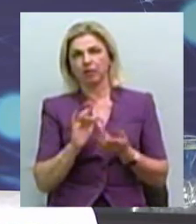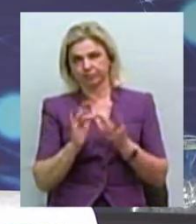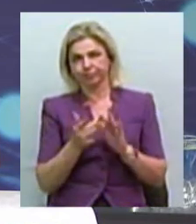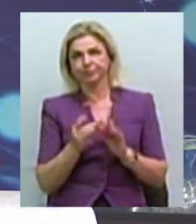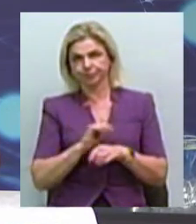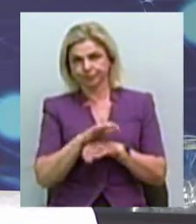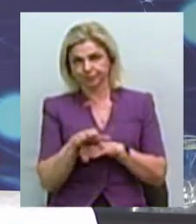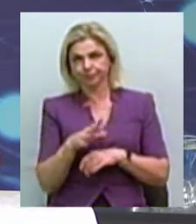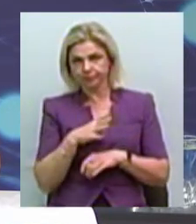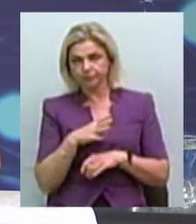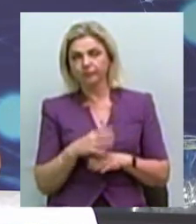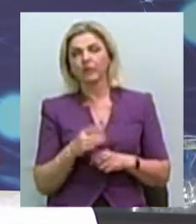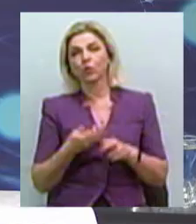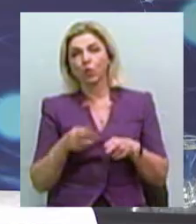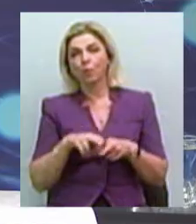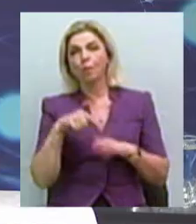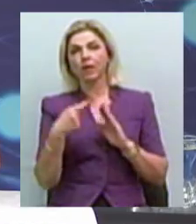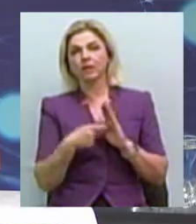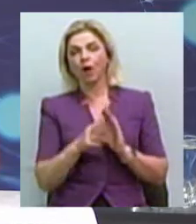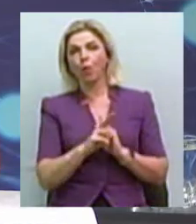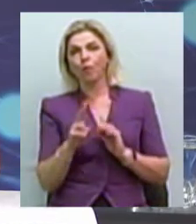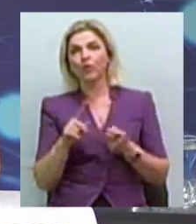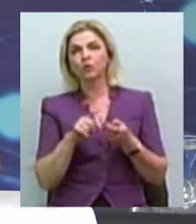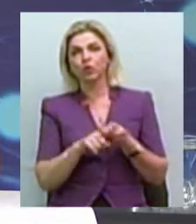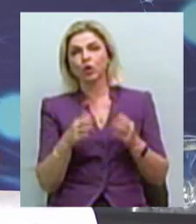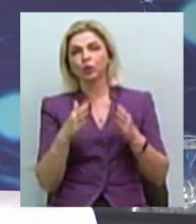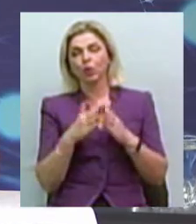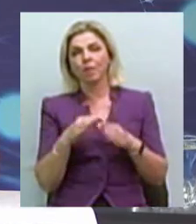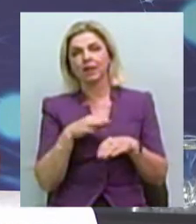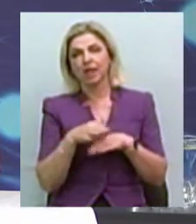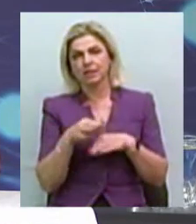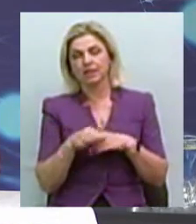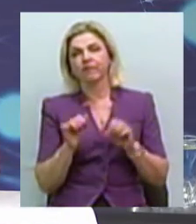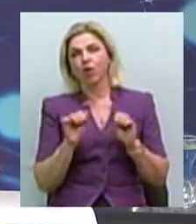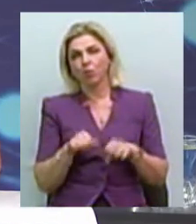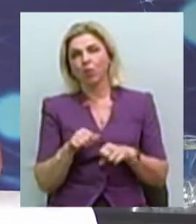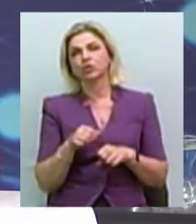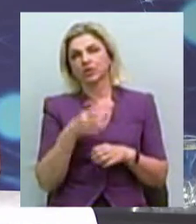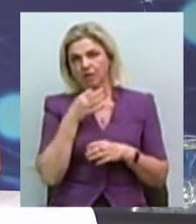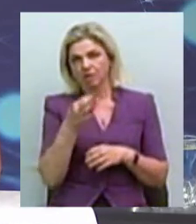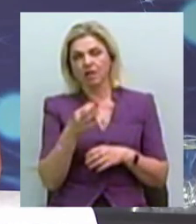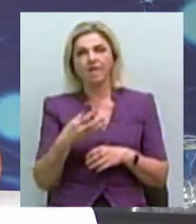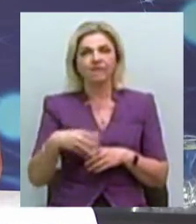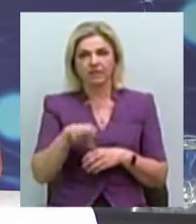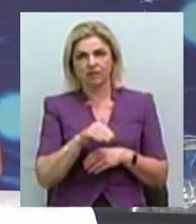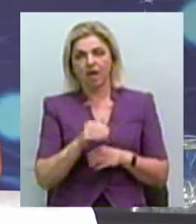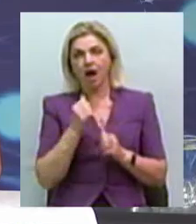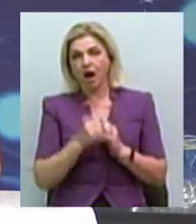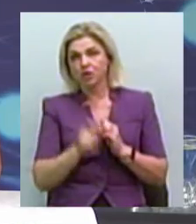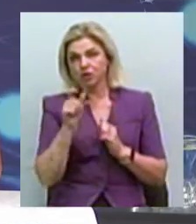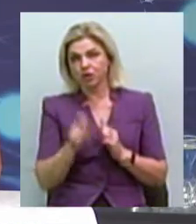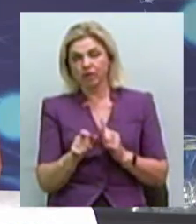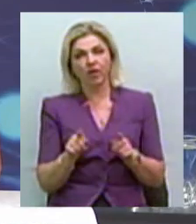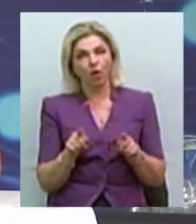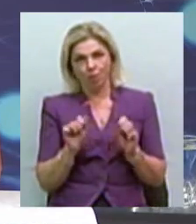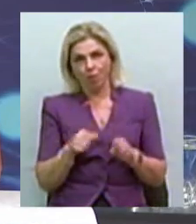Тому питання, кого стосується домашнє насильство, можна на нього відповісти, одним словом, що всіх. Кожен не застрахований від цього інколи,